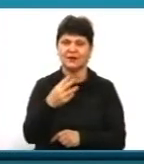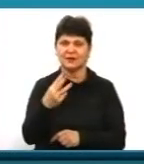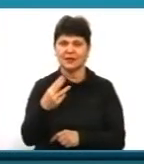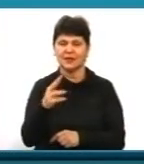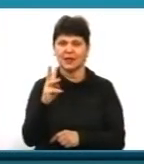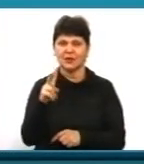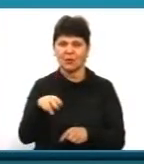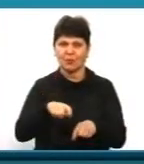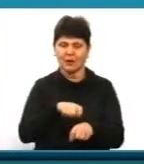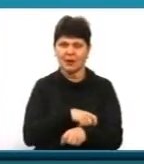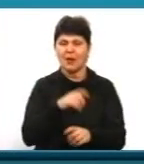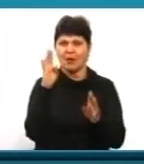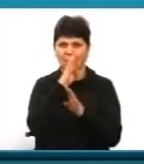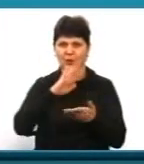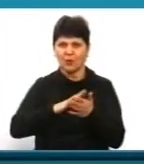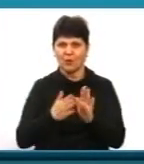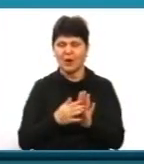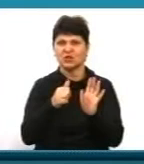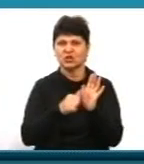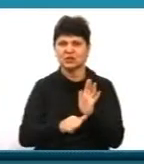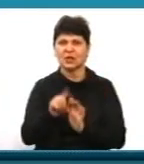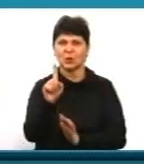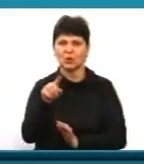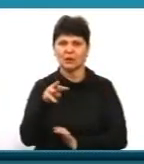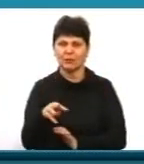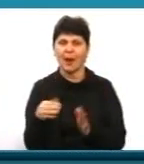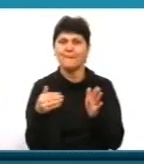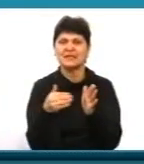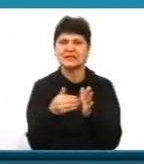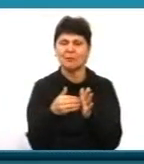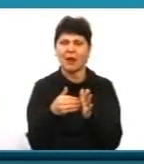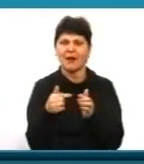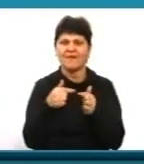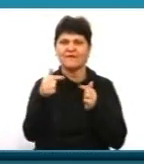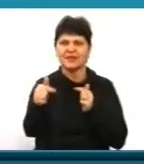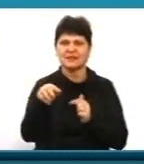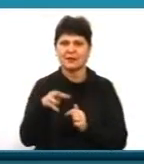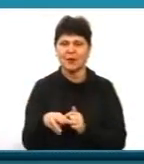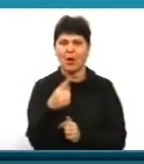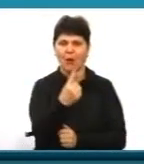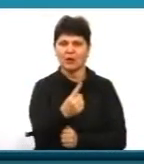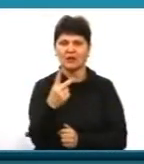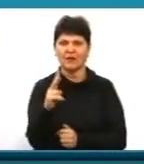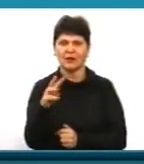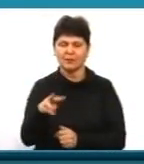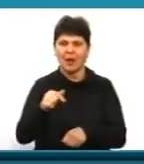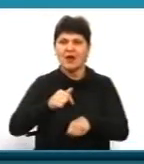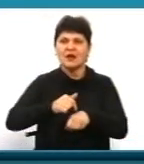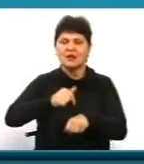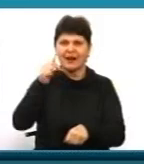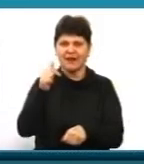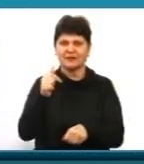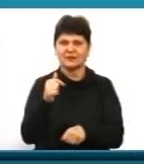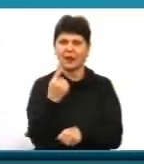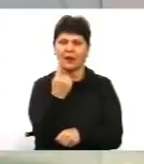умов максимальна дальність 61 метр, максимальна відстань виміру 1,2 км, час реакції 0,33 секунди.